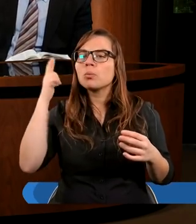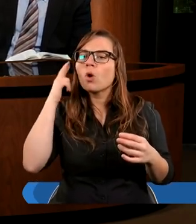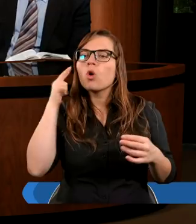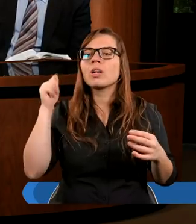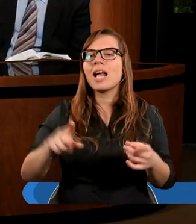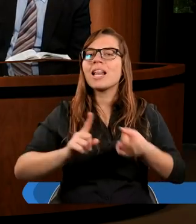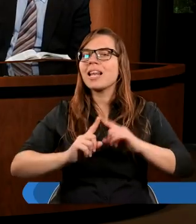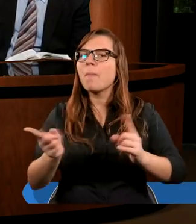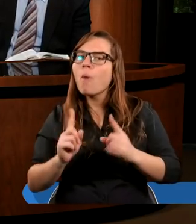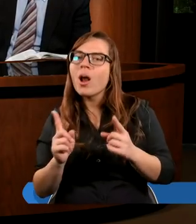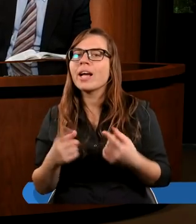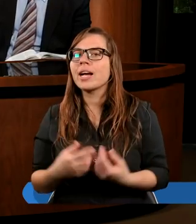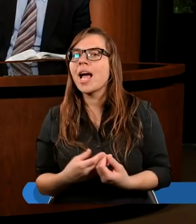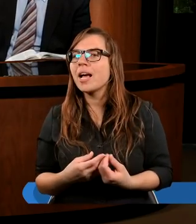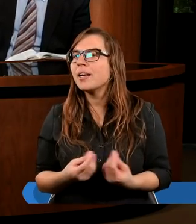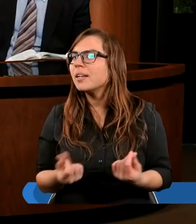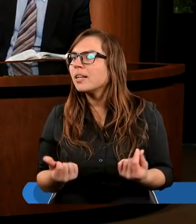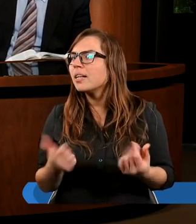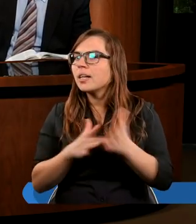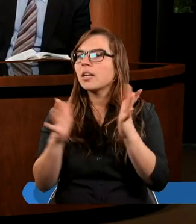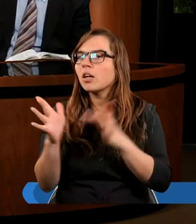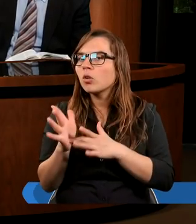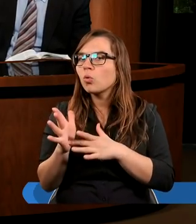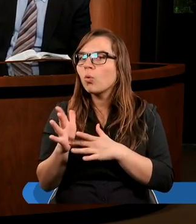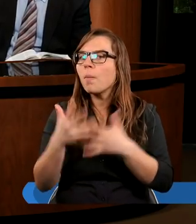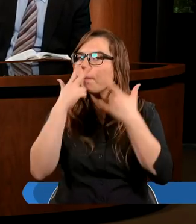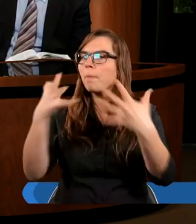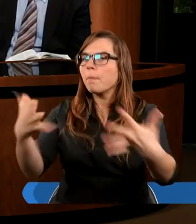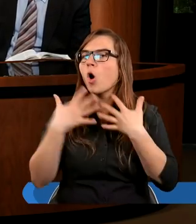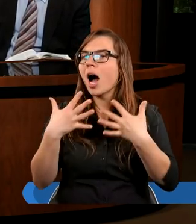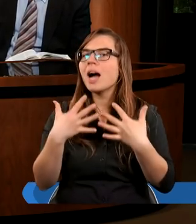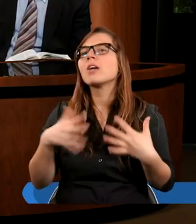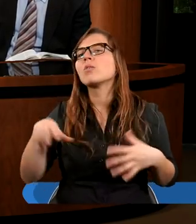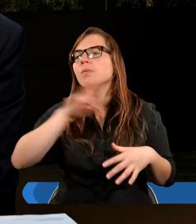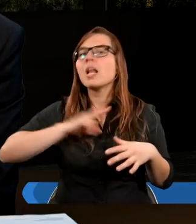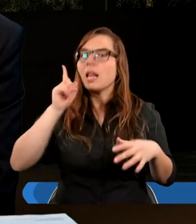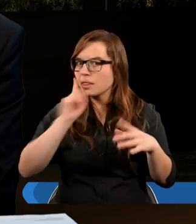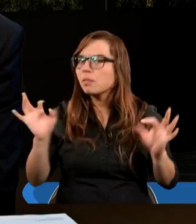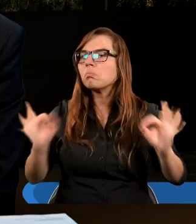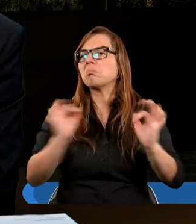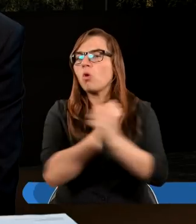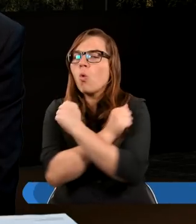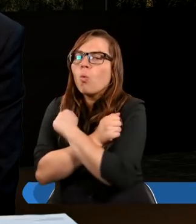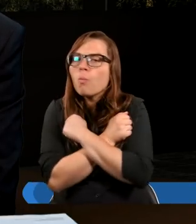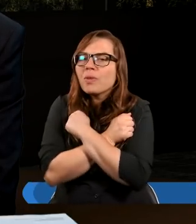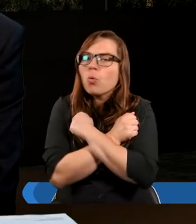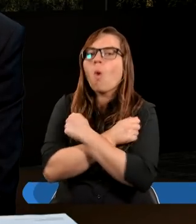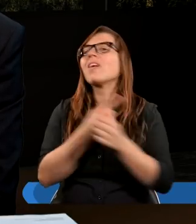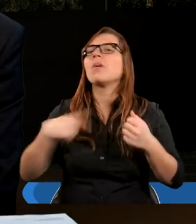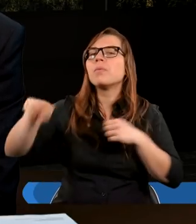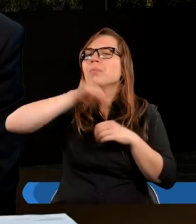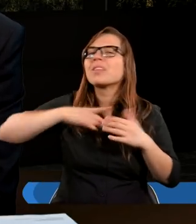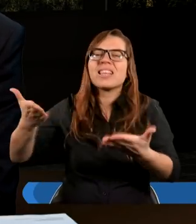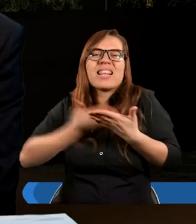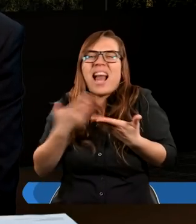w tej symbolice, że Chrystus pokazuje, że On nas naprawdę ukochał, że On za nas